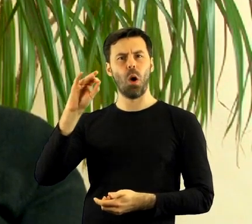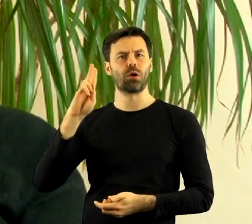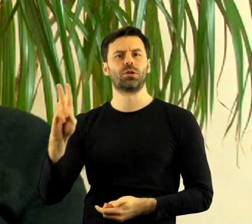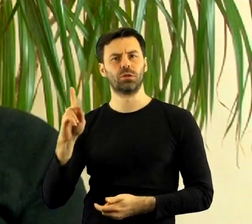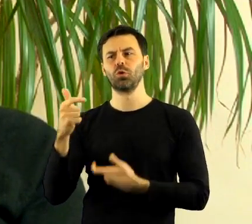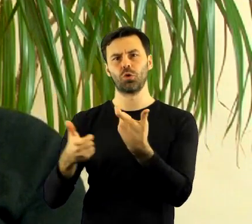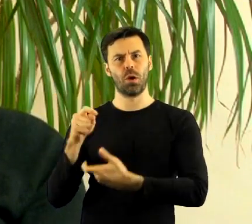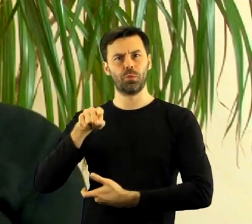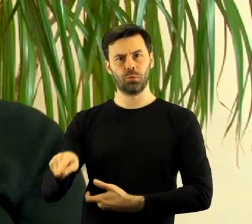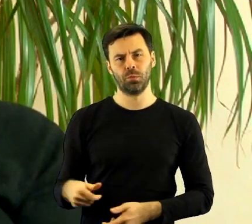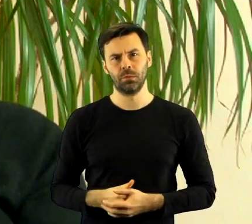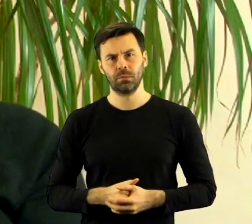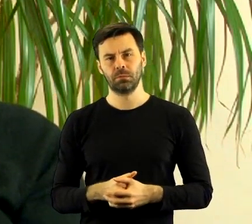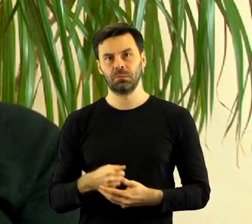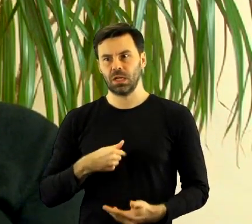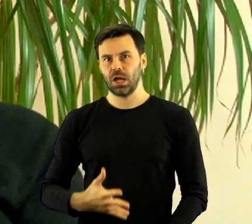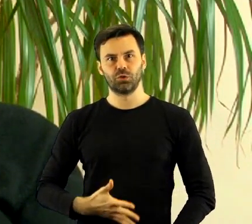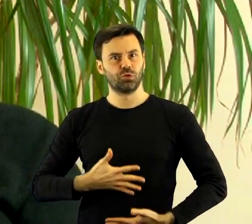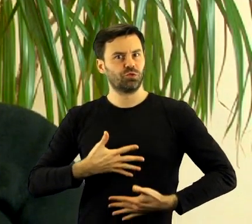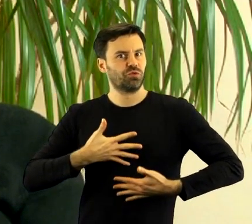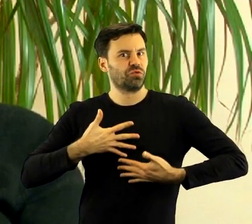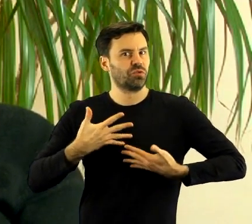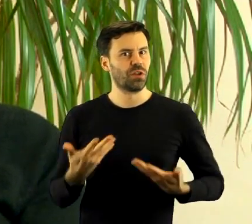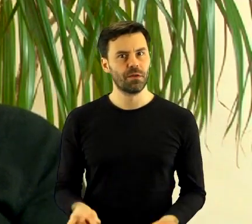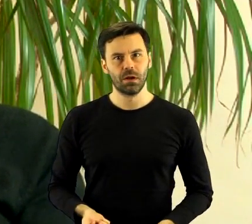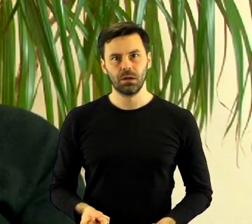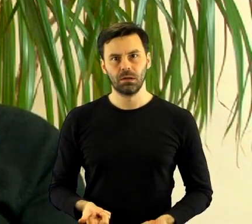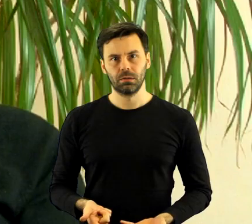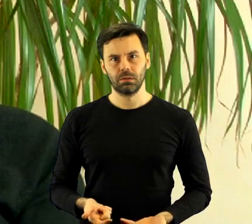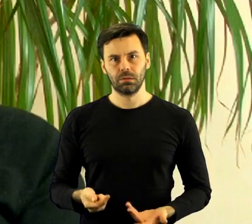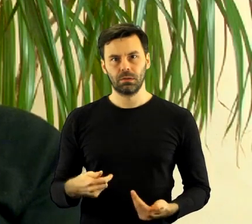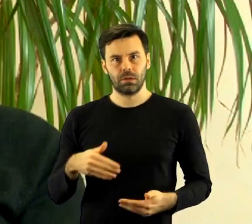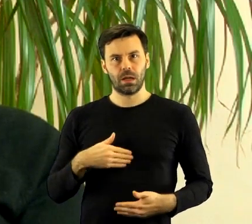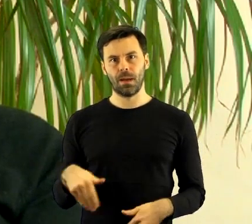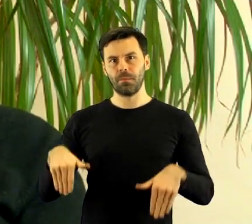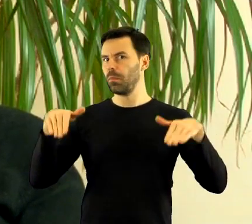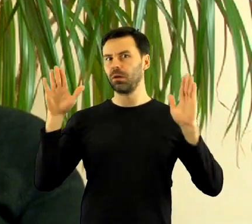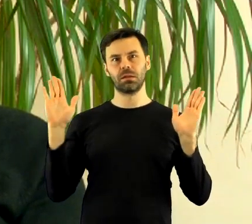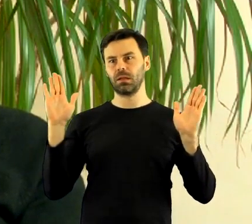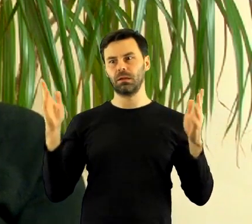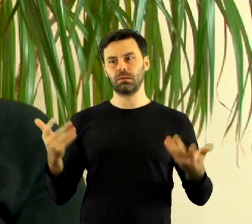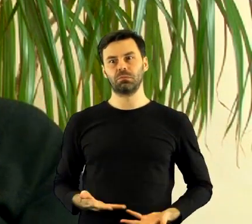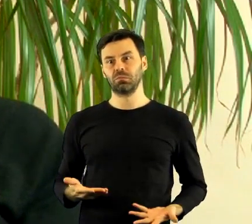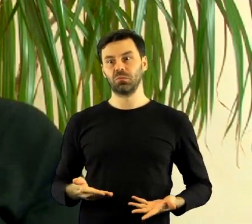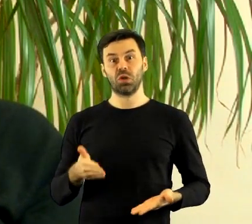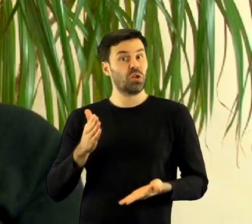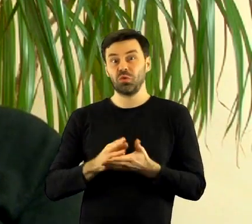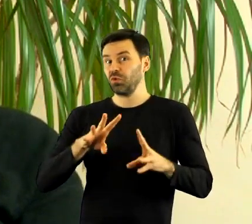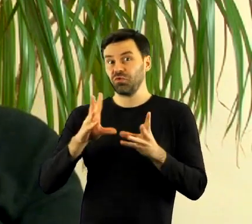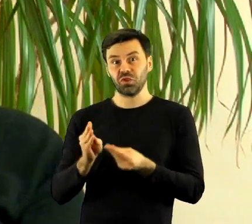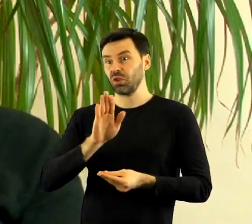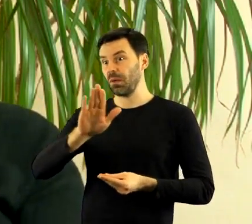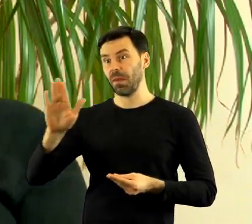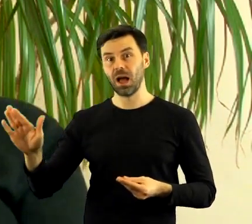RIPOC. No, zdziwienie ogromne. W pierwszym momencie ręce opadły. Już wszystko jakby jest